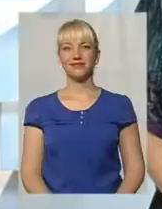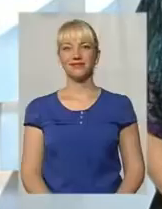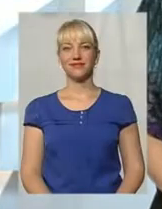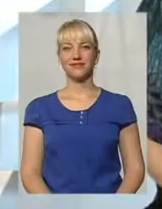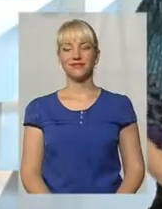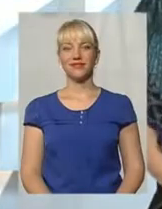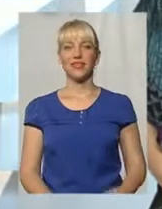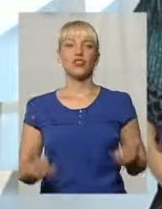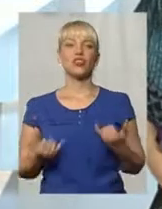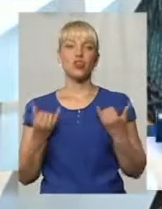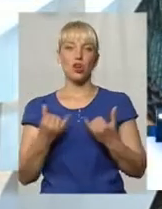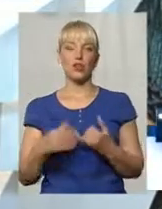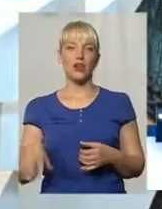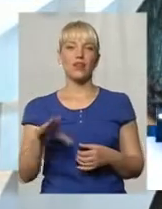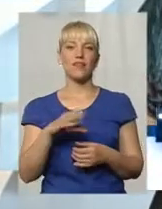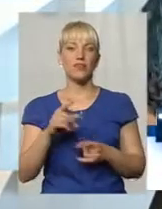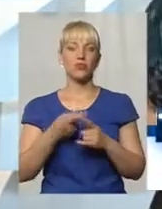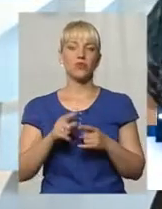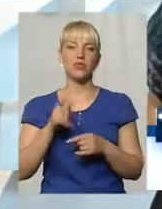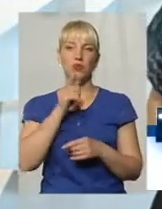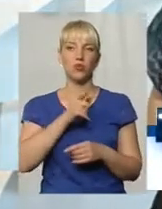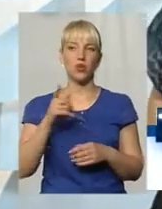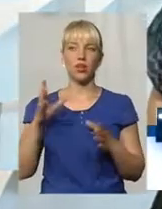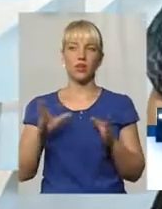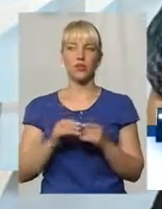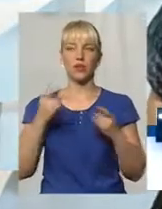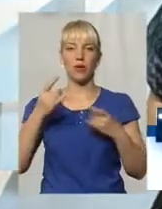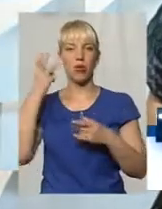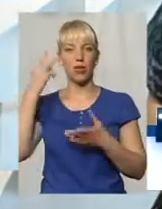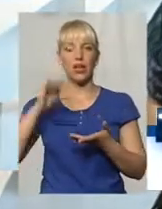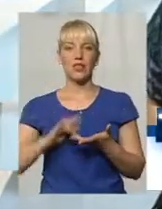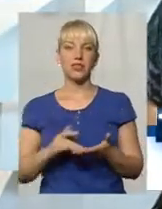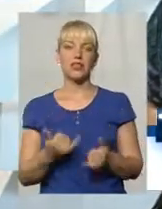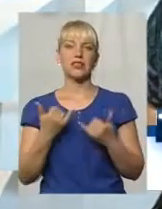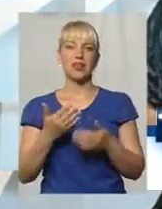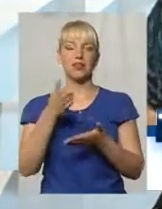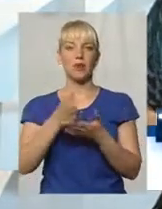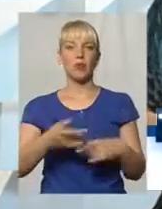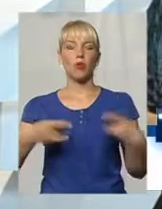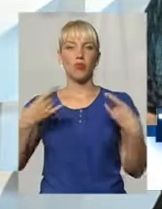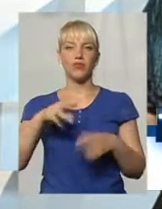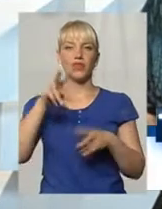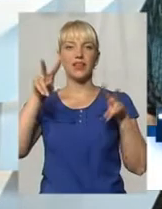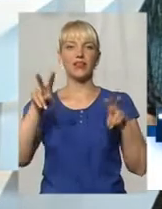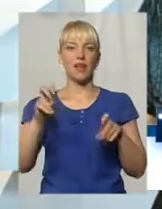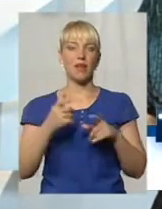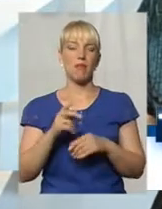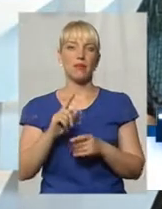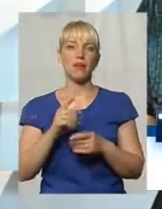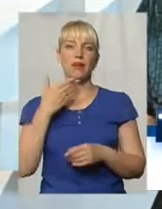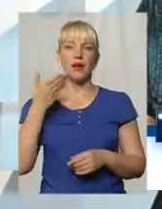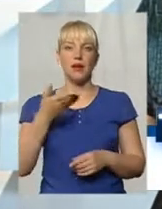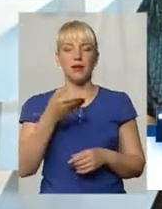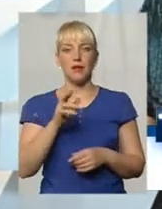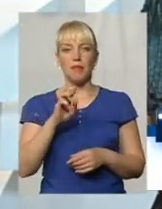Мої шанування усім, хто у цій порі із телеканалом Поділля Центр, на часі в прямому ефірі тема, я Анна Бендюх, перекладна